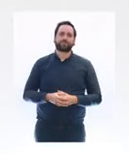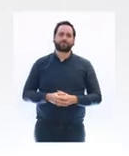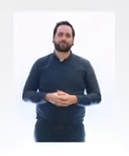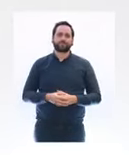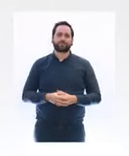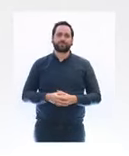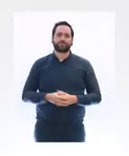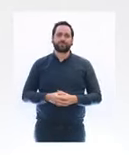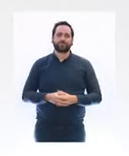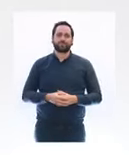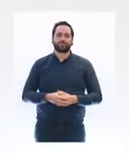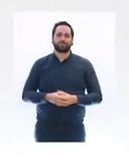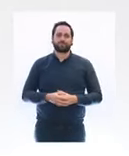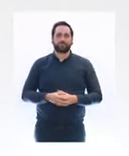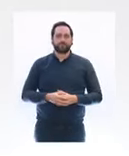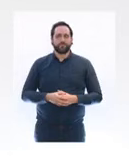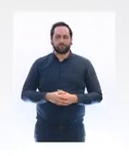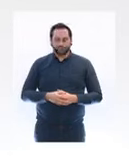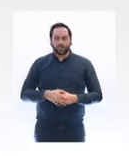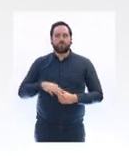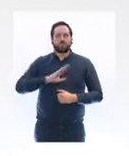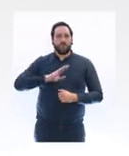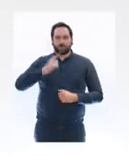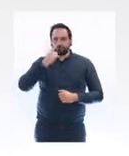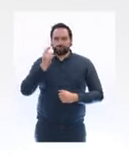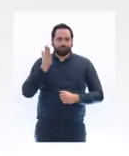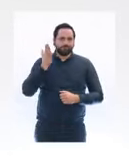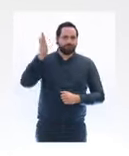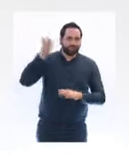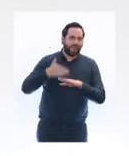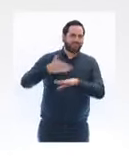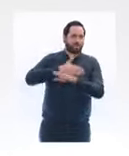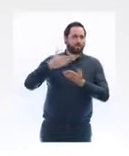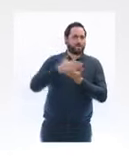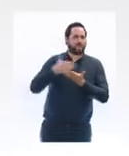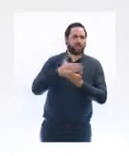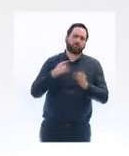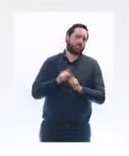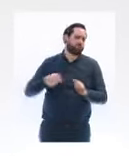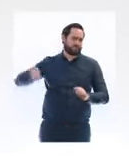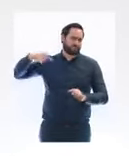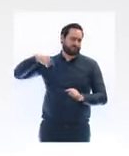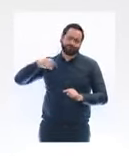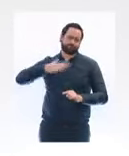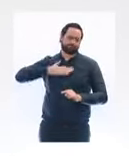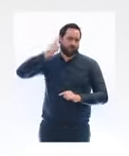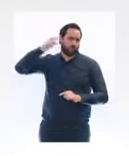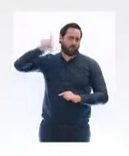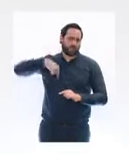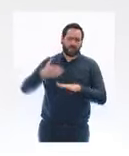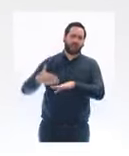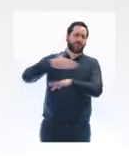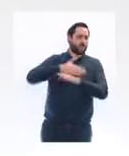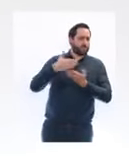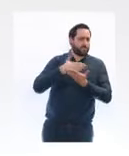fait depuis le début de cette crise et comme l'a indiqué le Premier ministre à la représentation nationale, nous inscrirons dans le projet de loi de